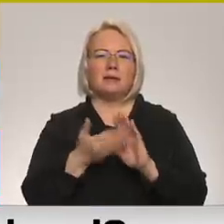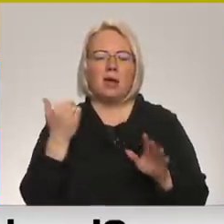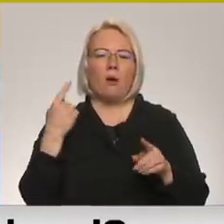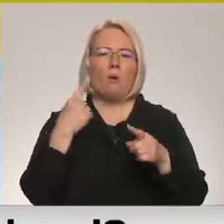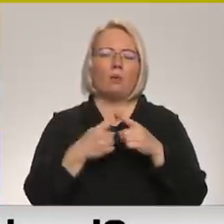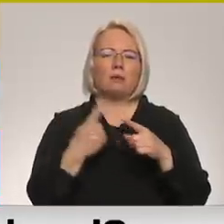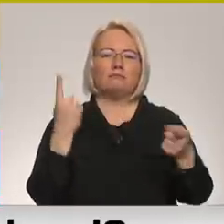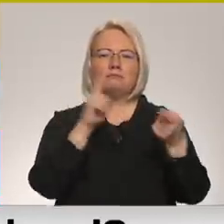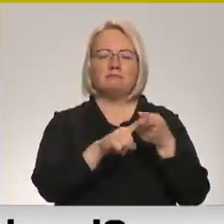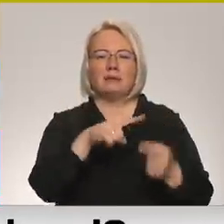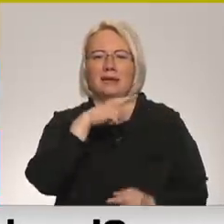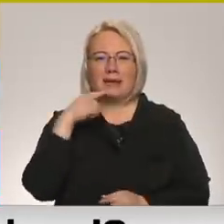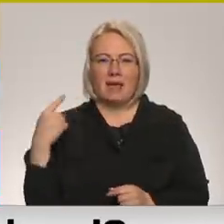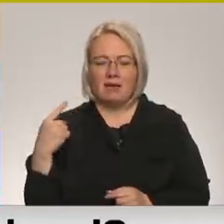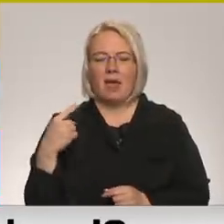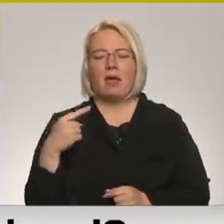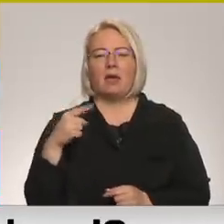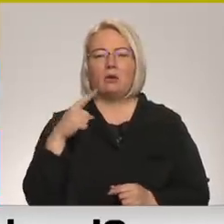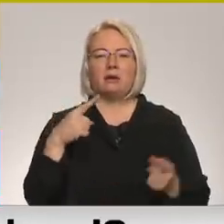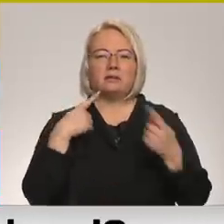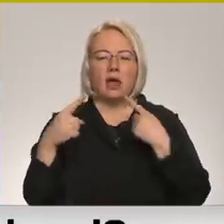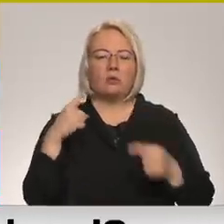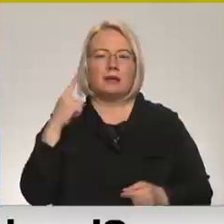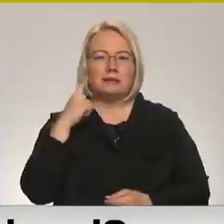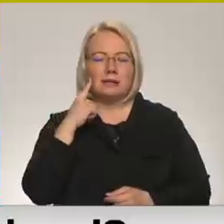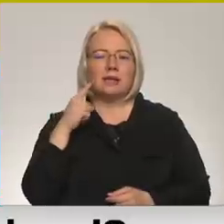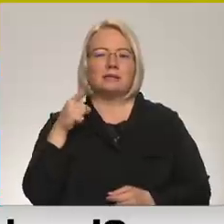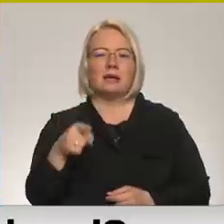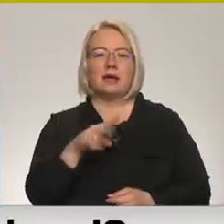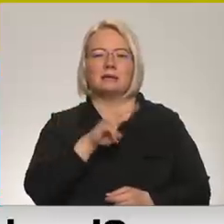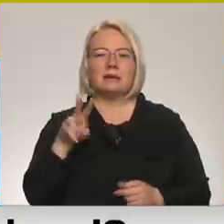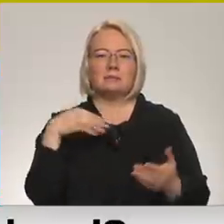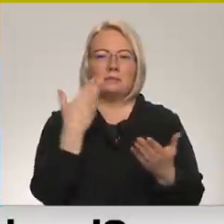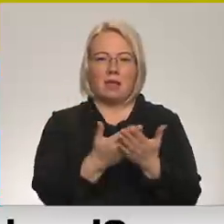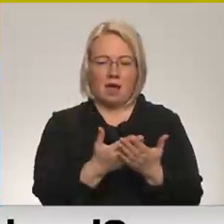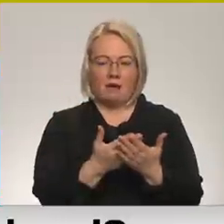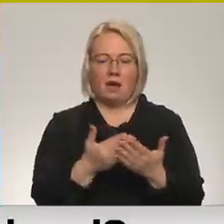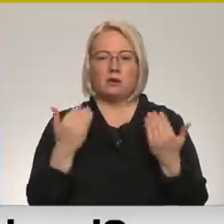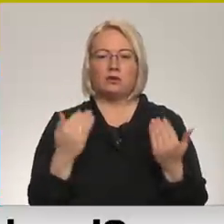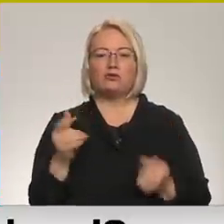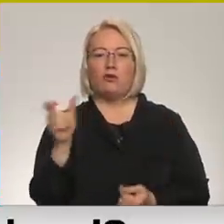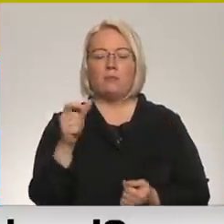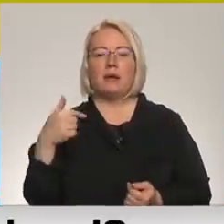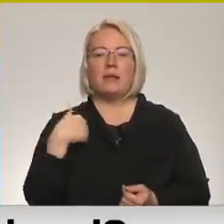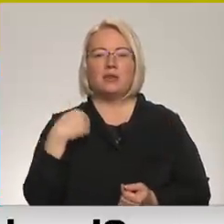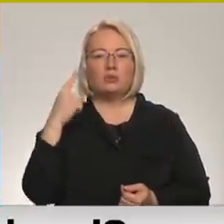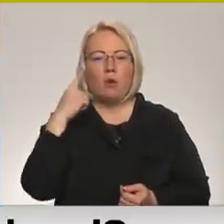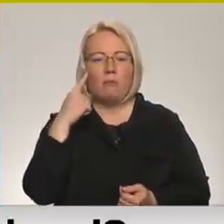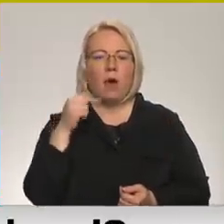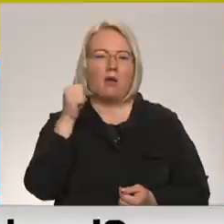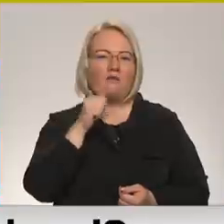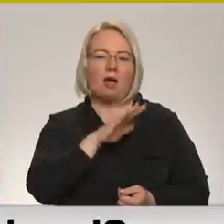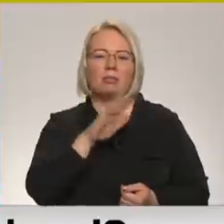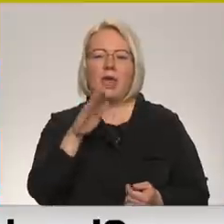pievienošana Krievijai, kas arī mieru sarunās ir izskanējis kā tas, kas ir viņa piedāvājums. Šobrīd, es domāju, vēl neizskatās, ka